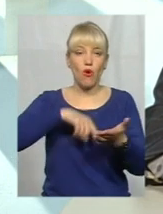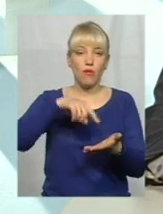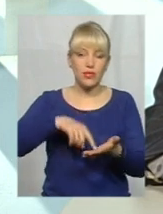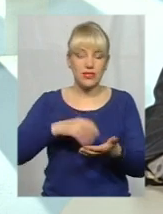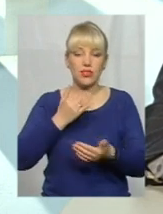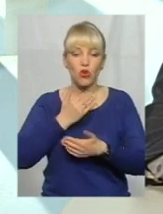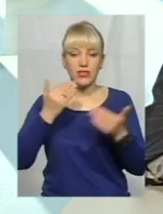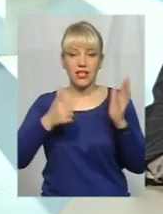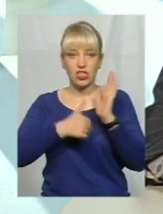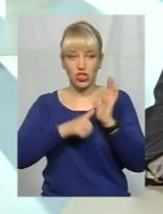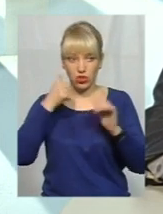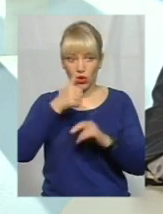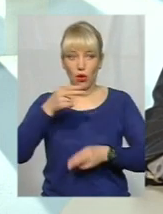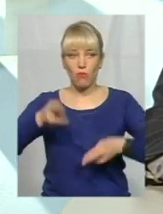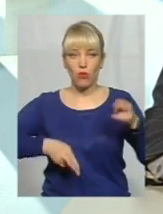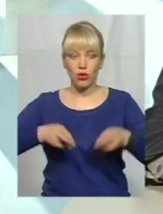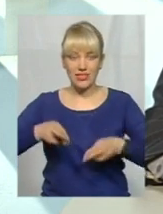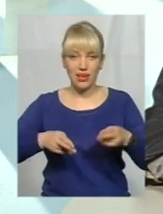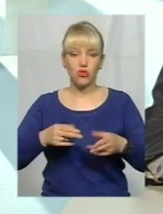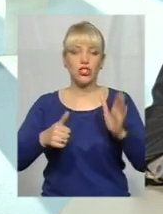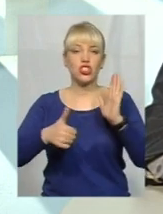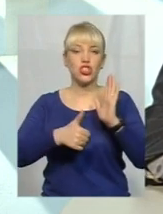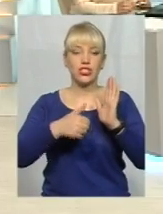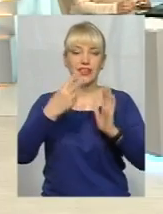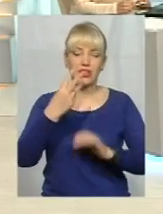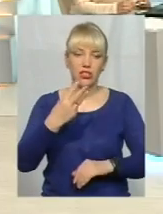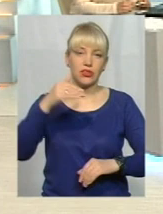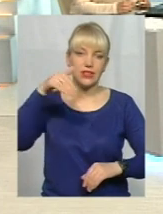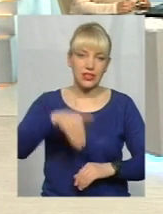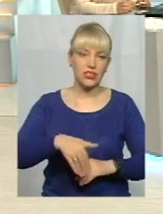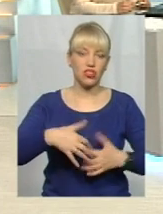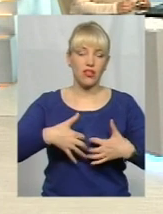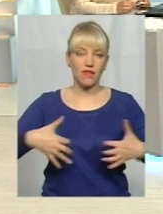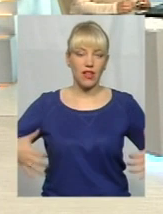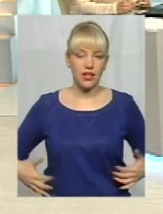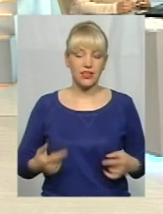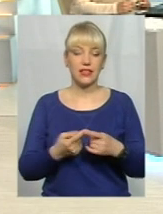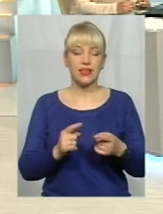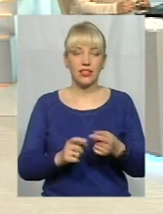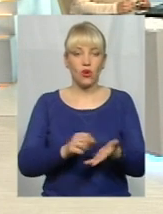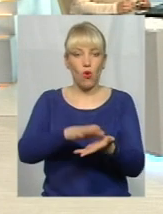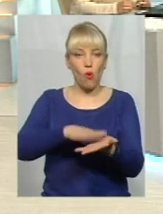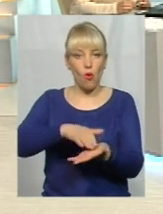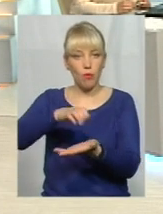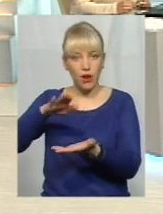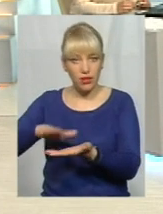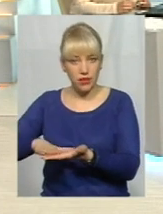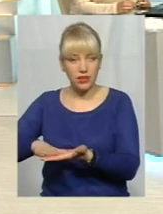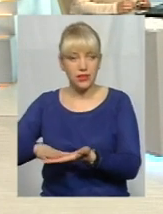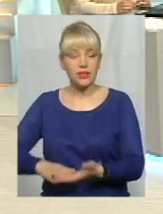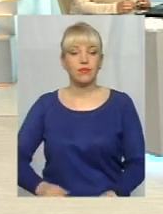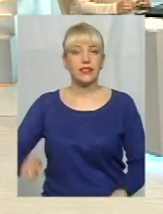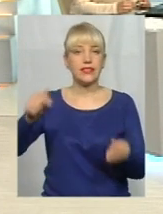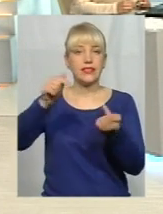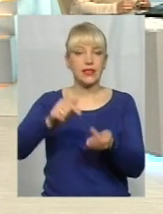простерилізовано до 3 тисяч тварин. Їх кількість ведеться, облік ведеться згідно